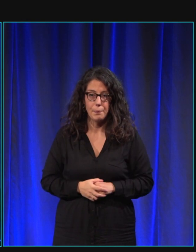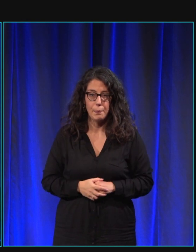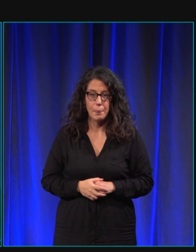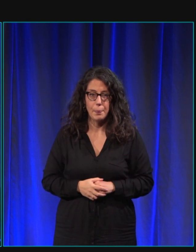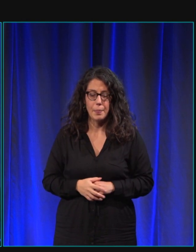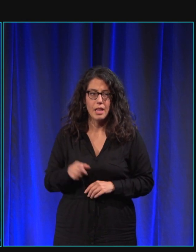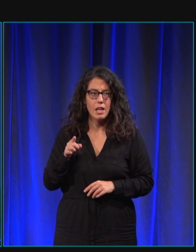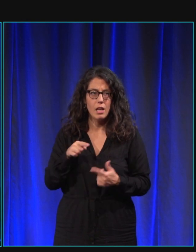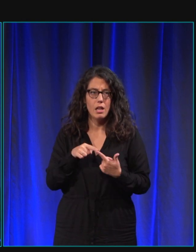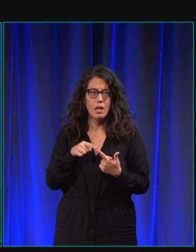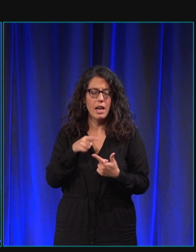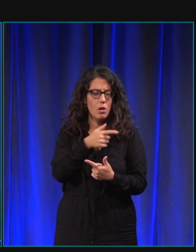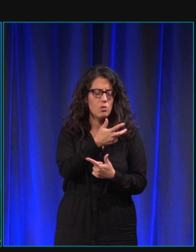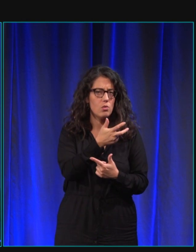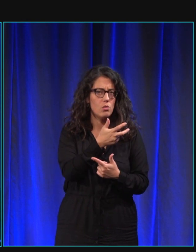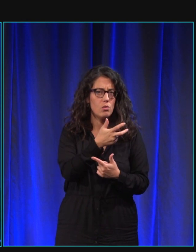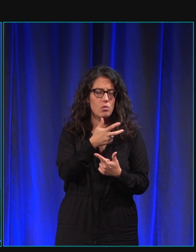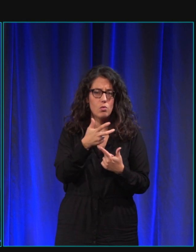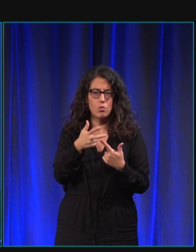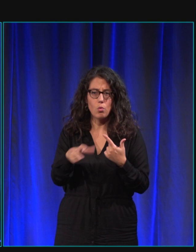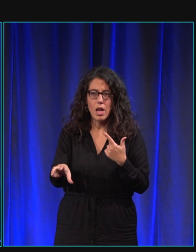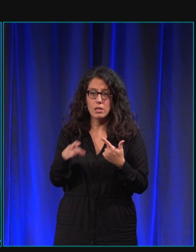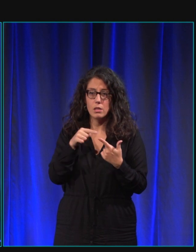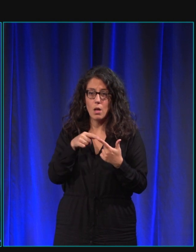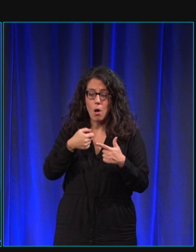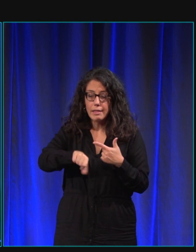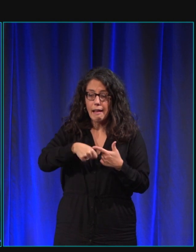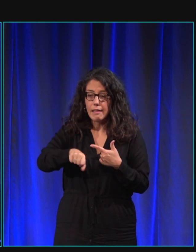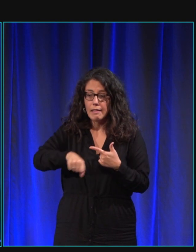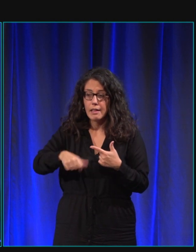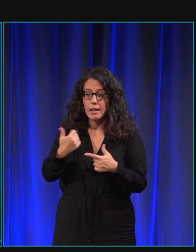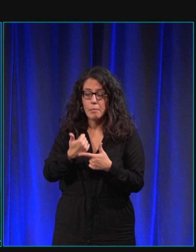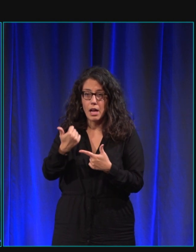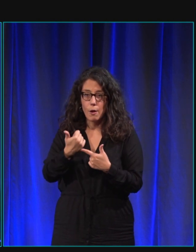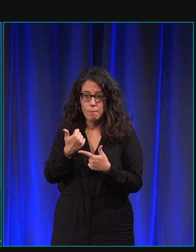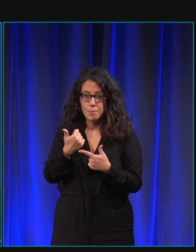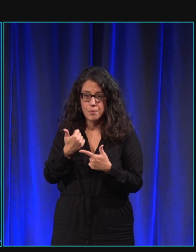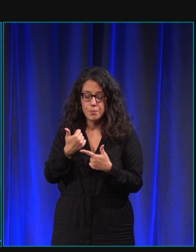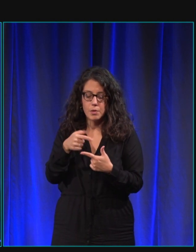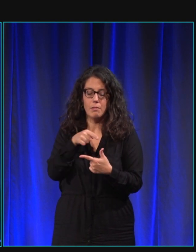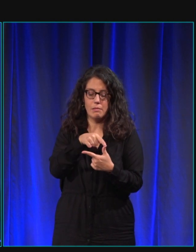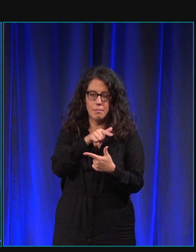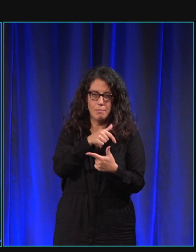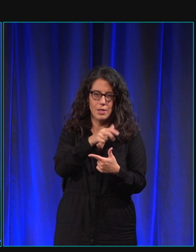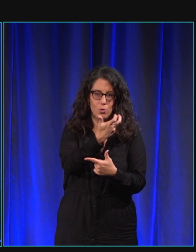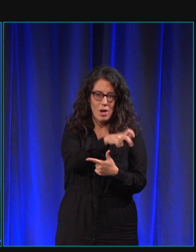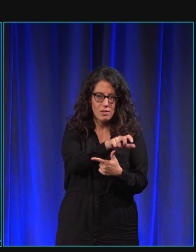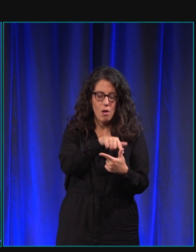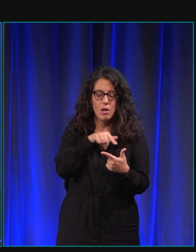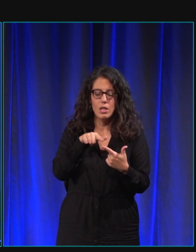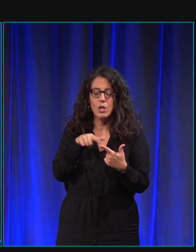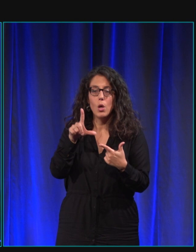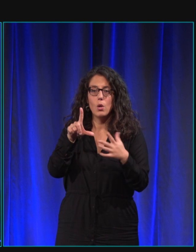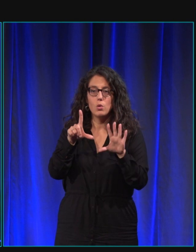il y a à peu près 300 petits chiots qui naissent chaque année l'école du chien à Angers il y a 70 chiots et